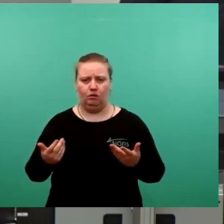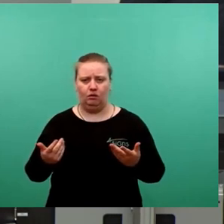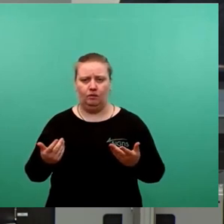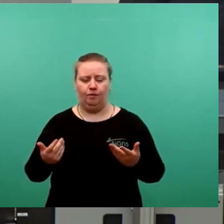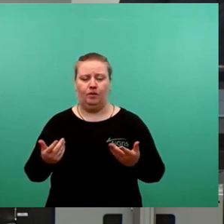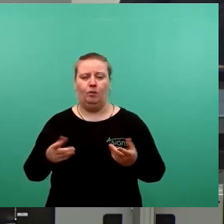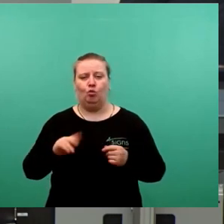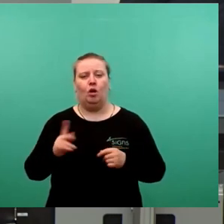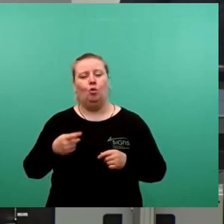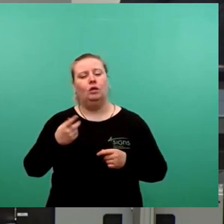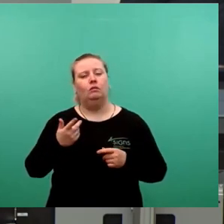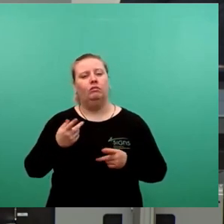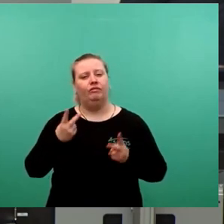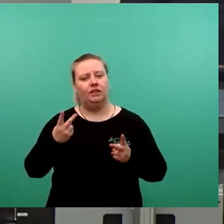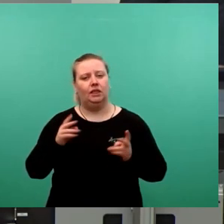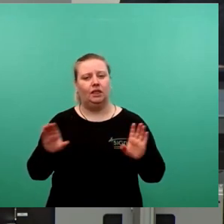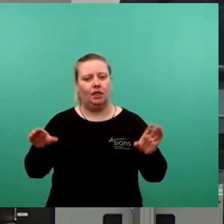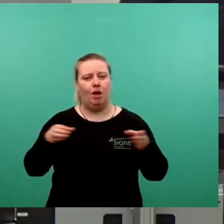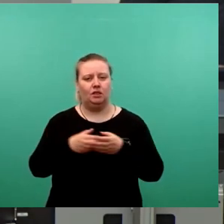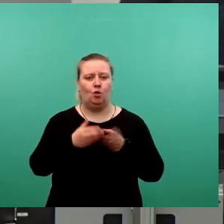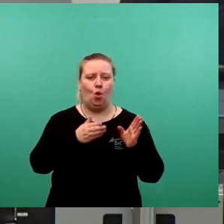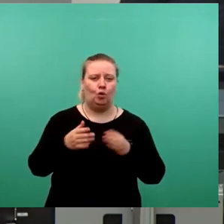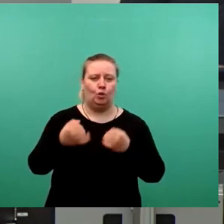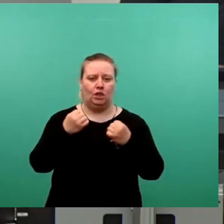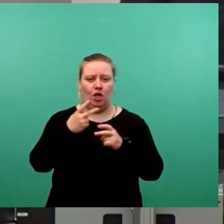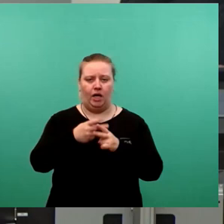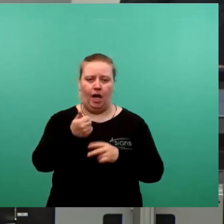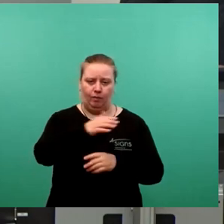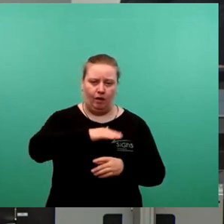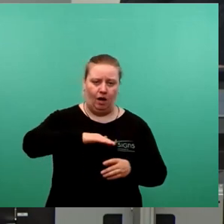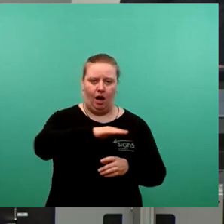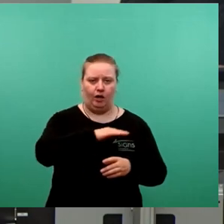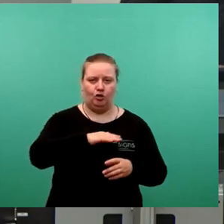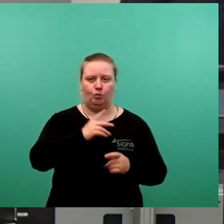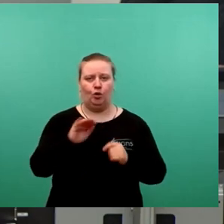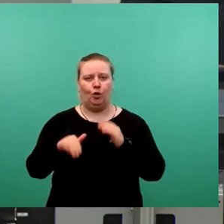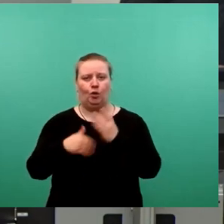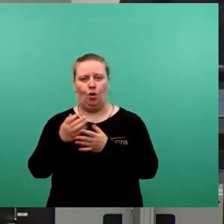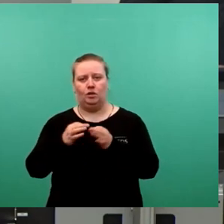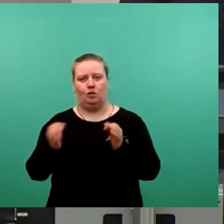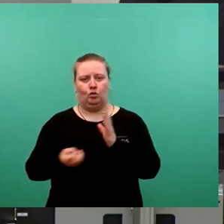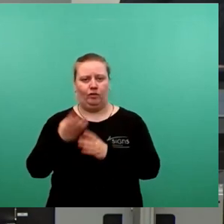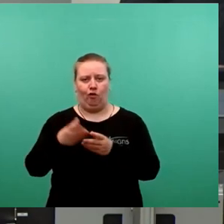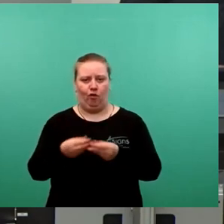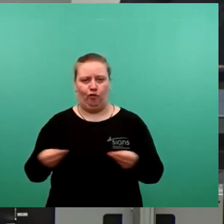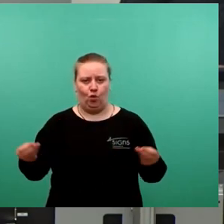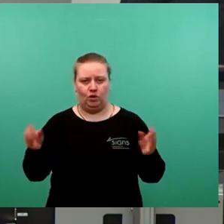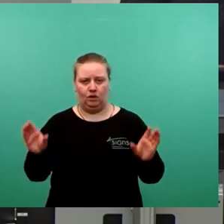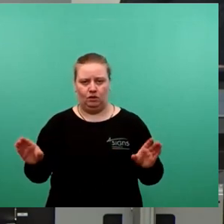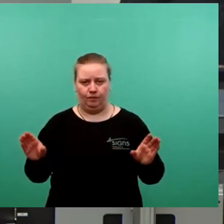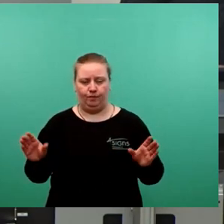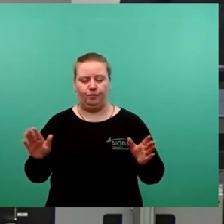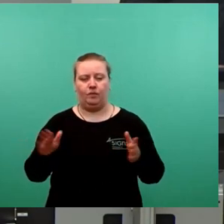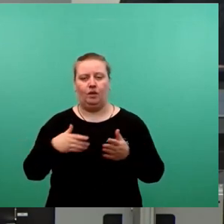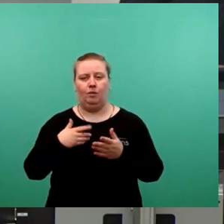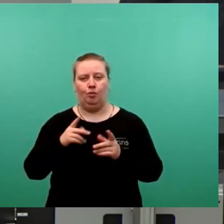sinnvolle gemeinsame Veranlagung von Ordnung und Sicherheit in einem Geschäftsbereich wird mit diesem neuen Satzungsentwurf aufgelöst. Letztendlich wird